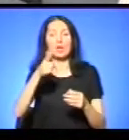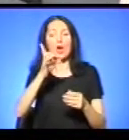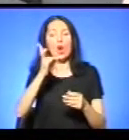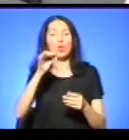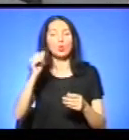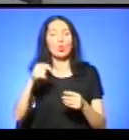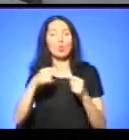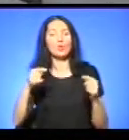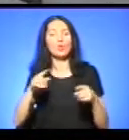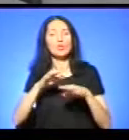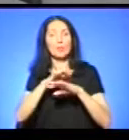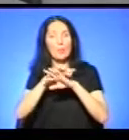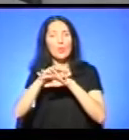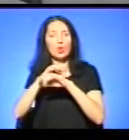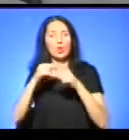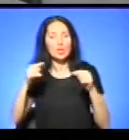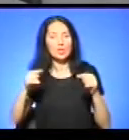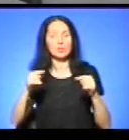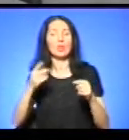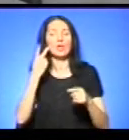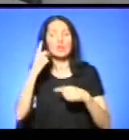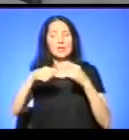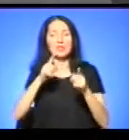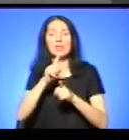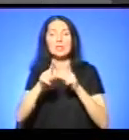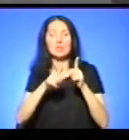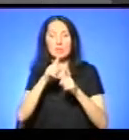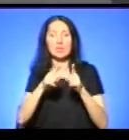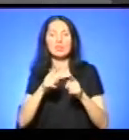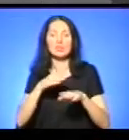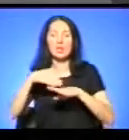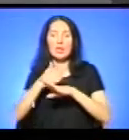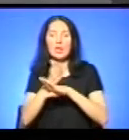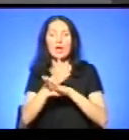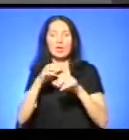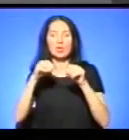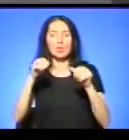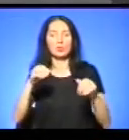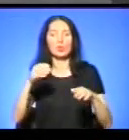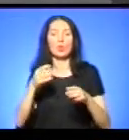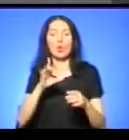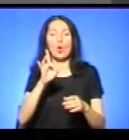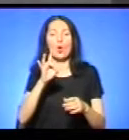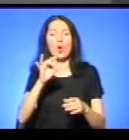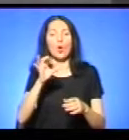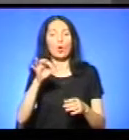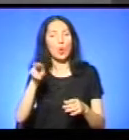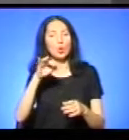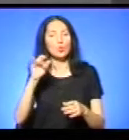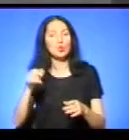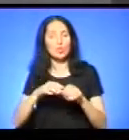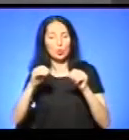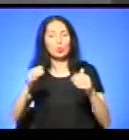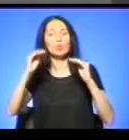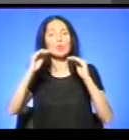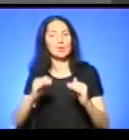назавжди змінить якість ґрунту. Тобто родючість ґрунту знижується в будь-якому випадку. Зрозуміло. Чи були